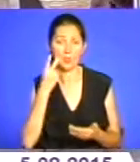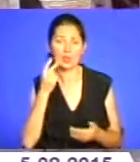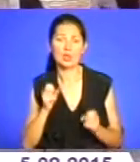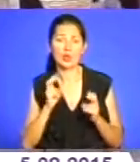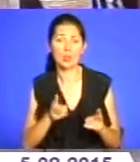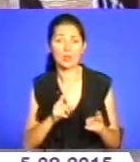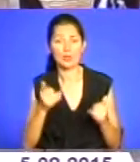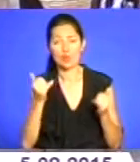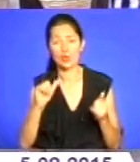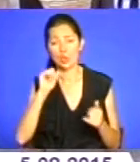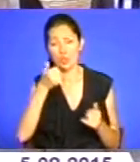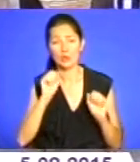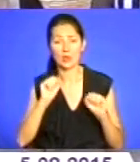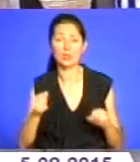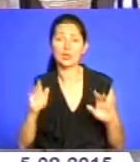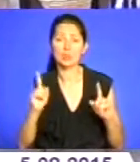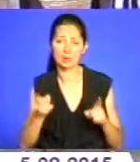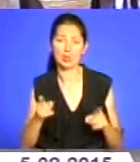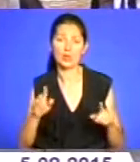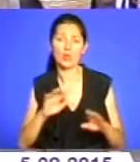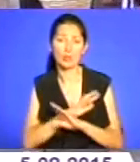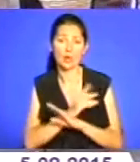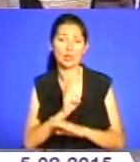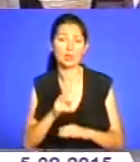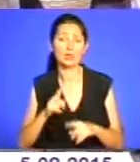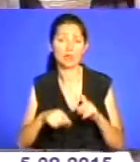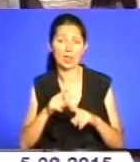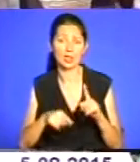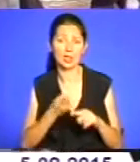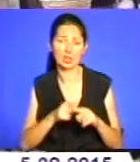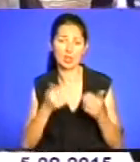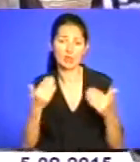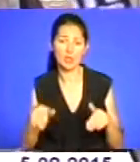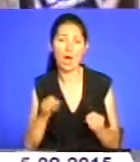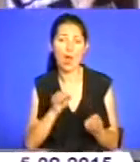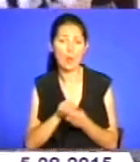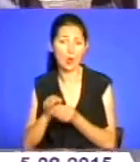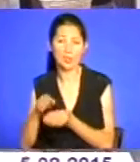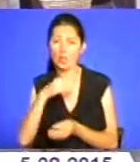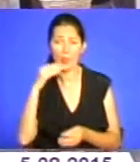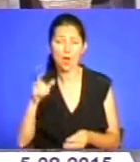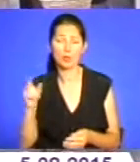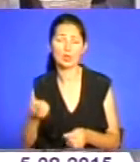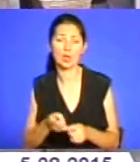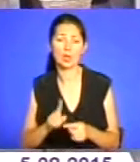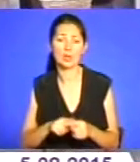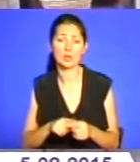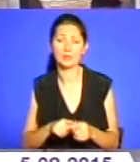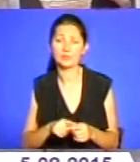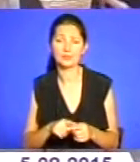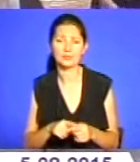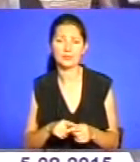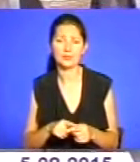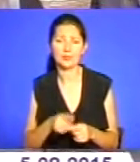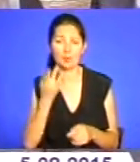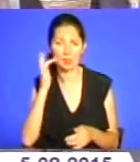сьогодні-завтра, не дай Бог, може загинути хтось з рідних, які похоронили купу людей, це як мінімум низько. Ми розглядали питання,